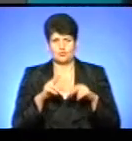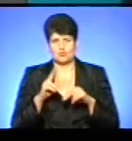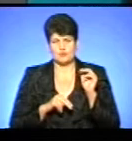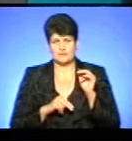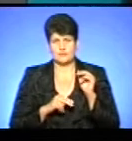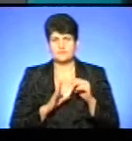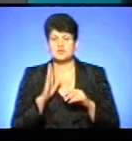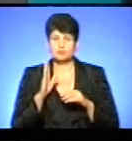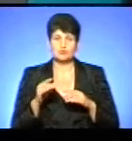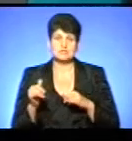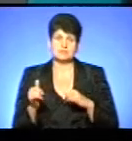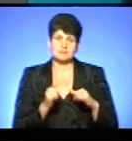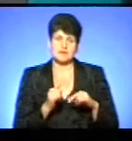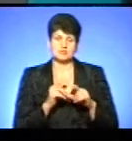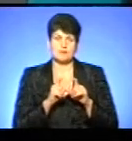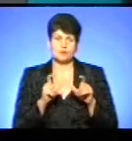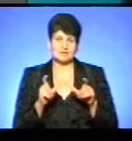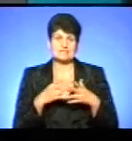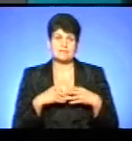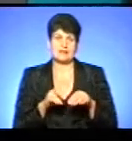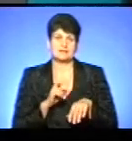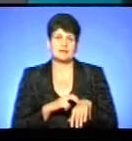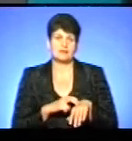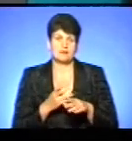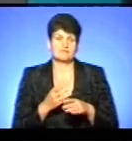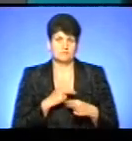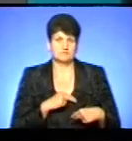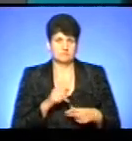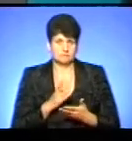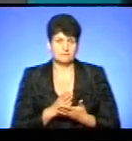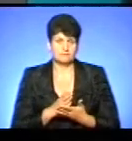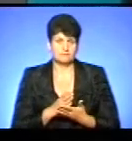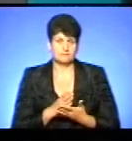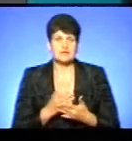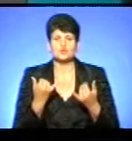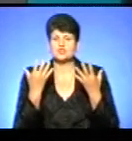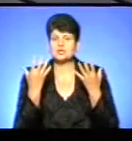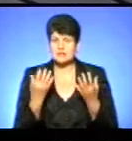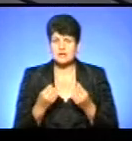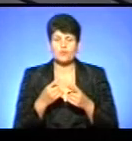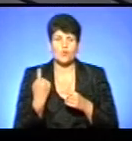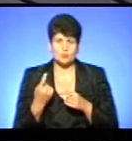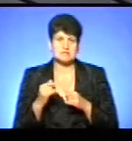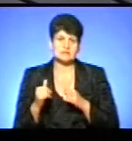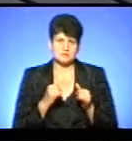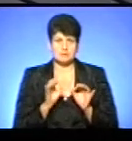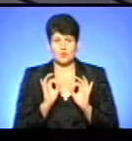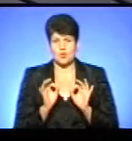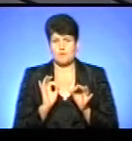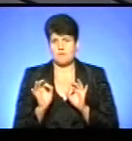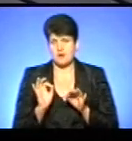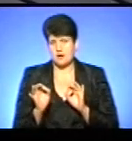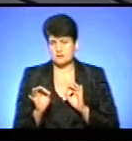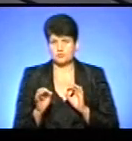забезпечені будуть всі амбулаторії області сімейними лікарями? Як і з кадрами? На сьогоднішній день область забезпечена досить нормально. Ми,